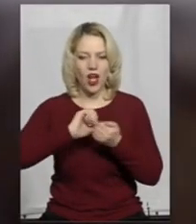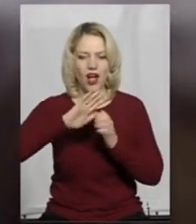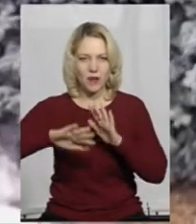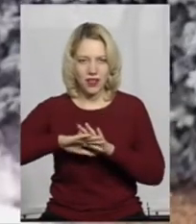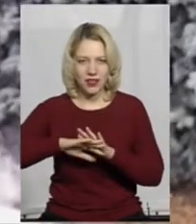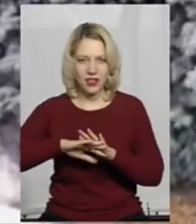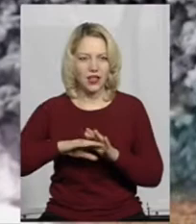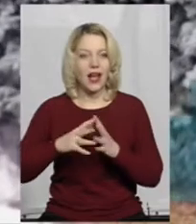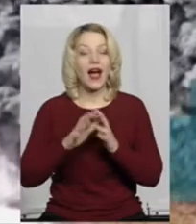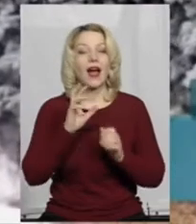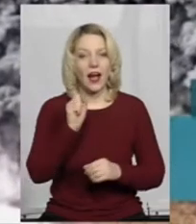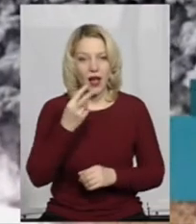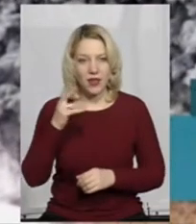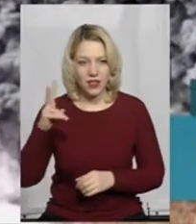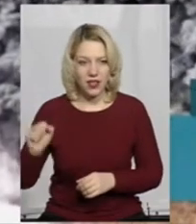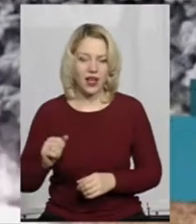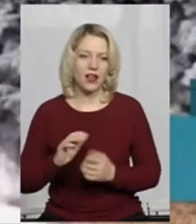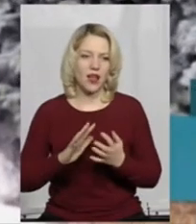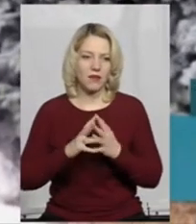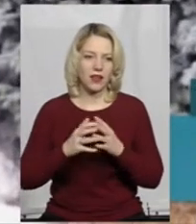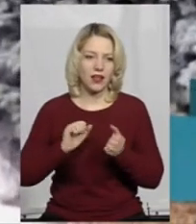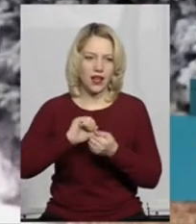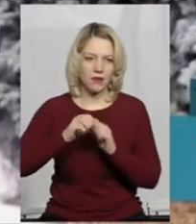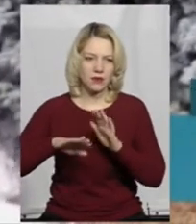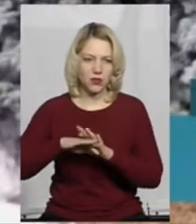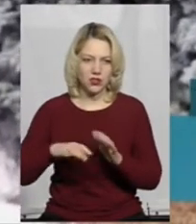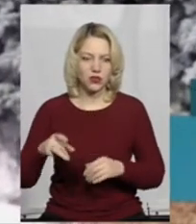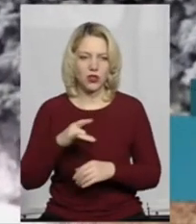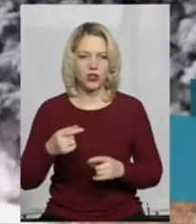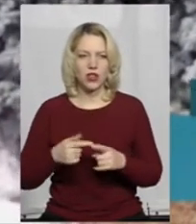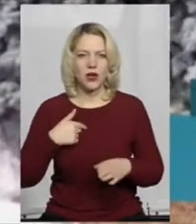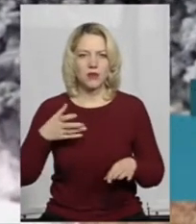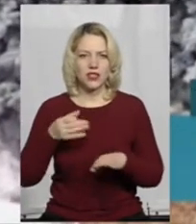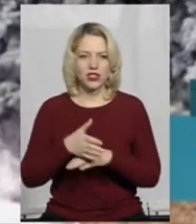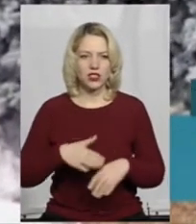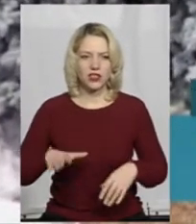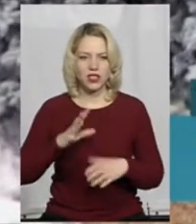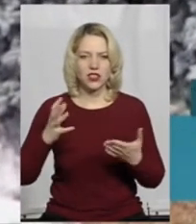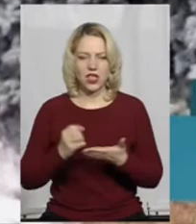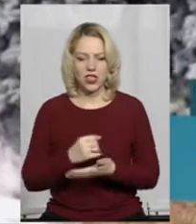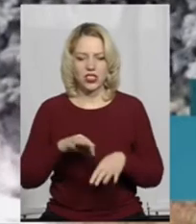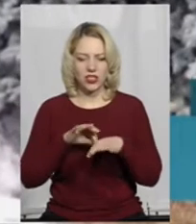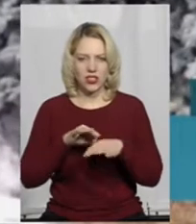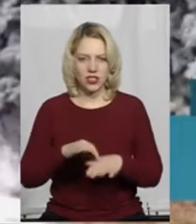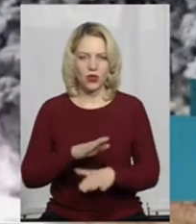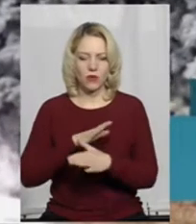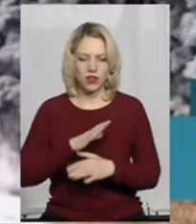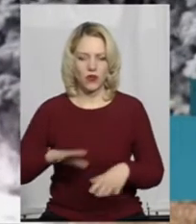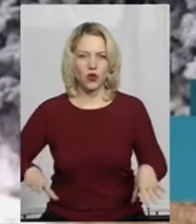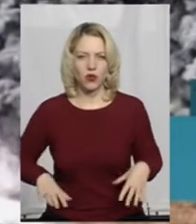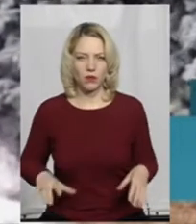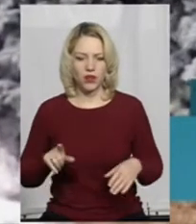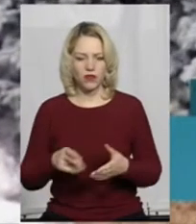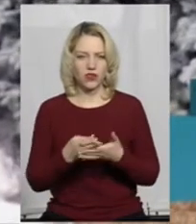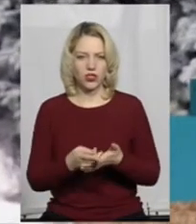фото знімки. Ми зайшли на територію, там дійсно ми зайшли тіло мертву і кобили. Вона там вже пролежала достатньо довгий